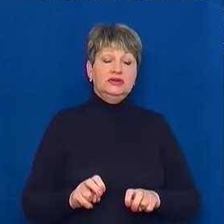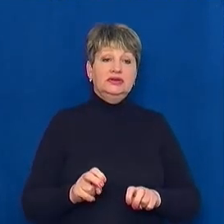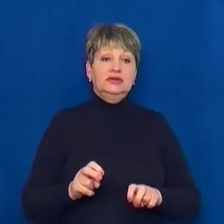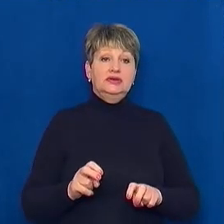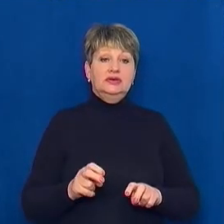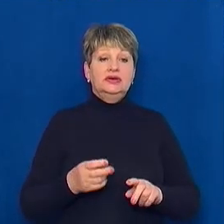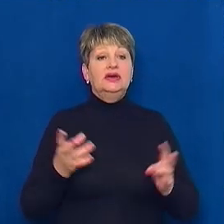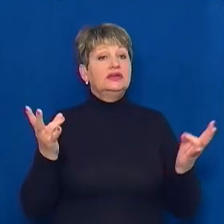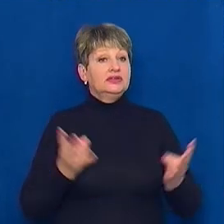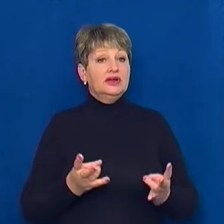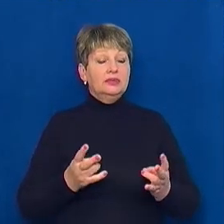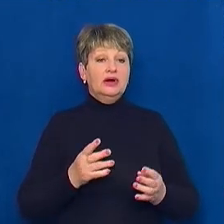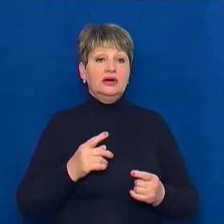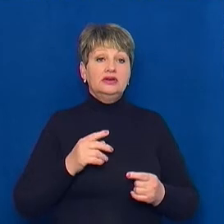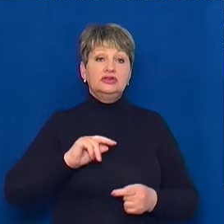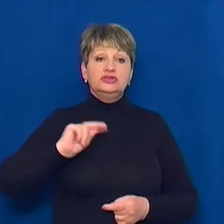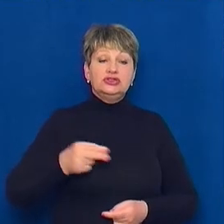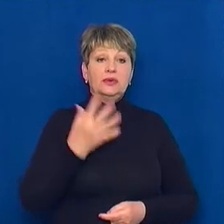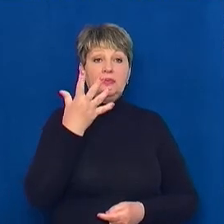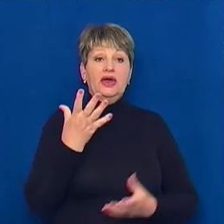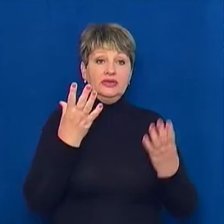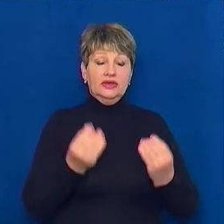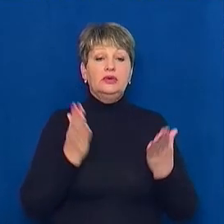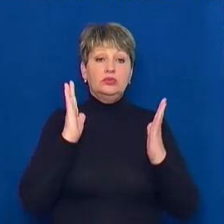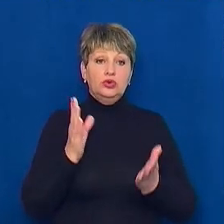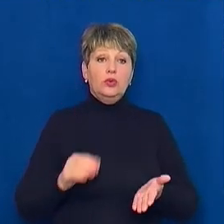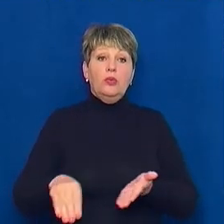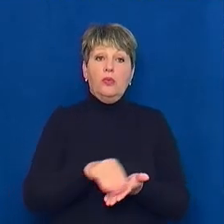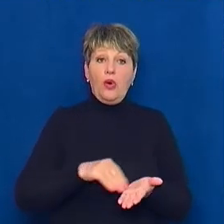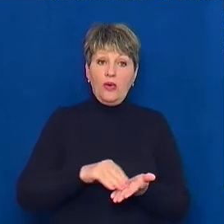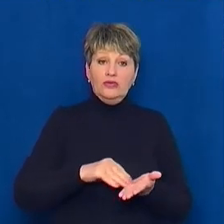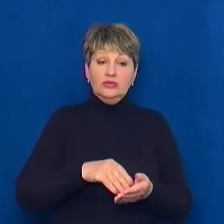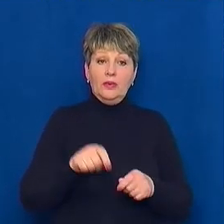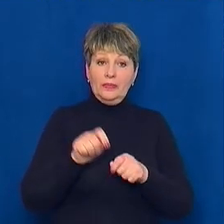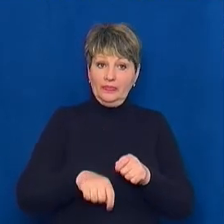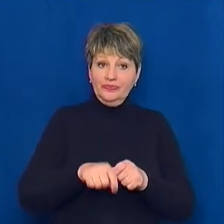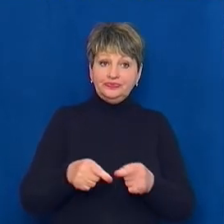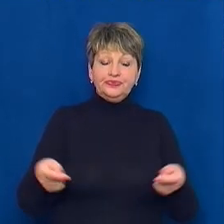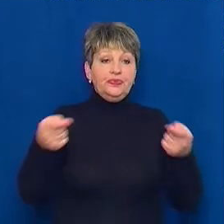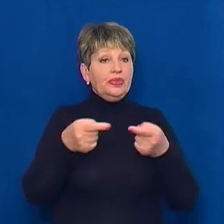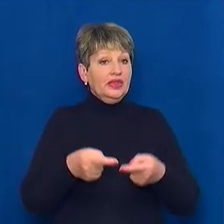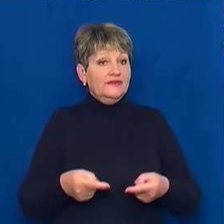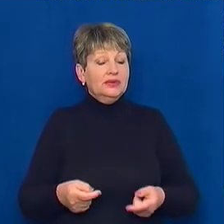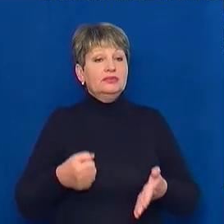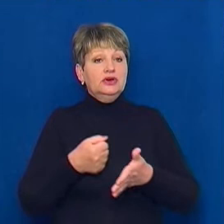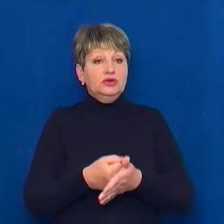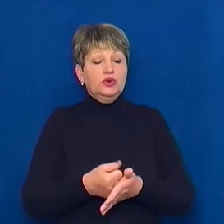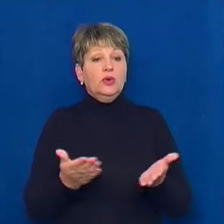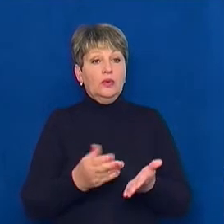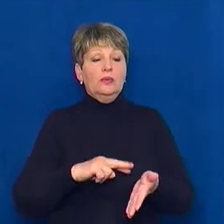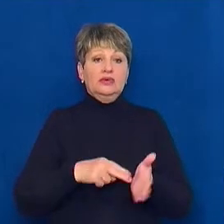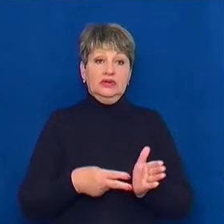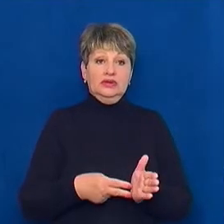Це буде періодично робити через 5 днів повторне обстеження відповідно до алгоритму, який у нас передбачений.